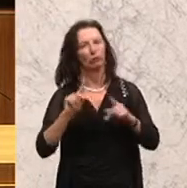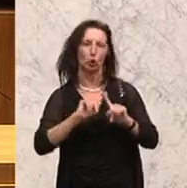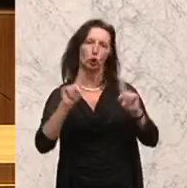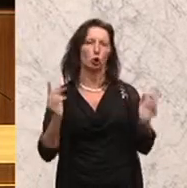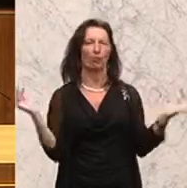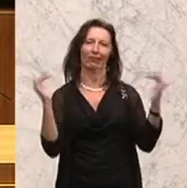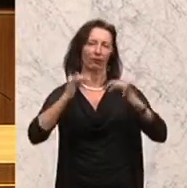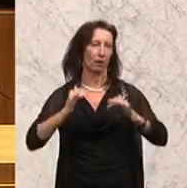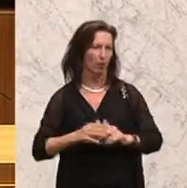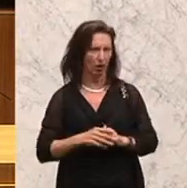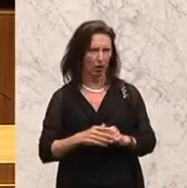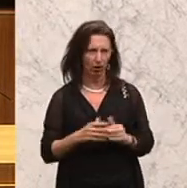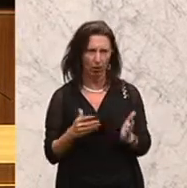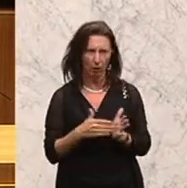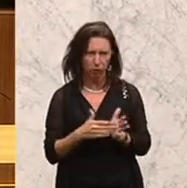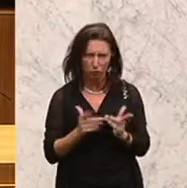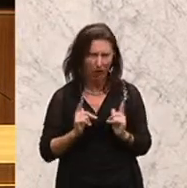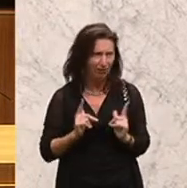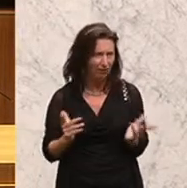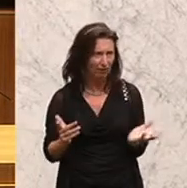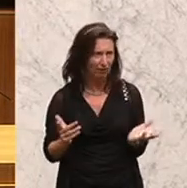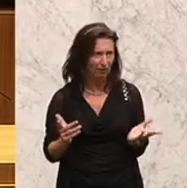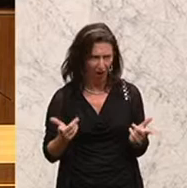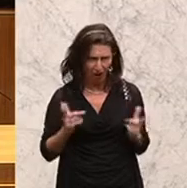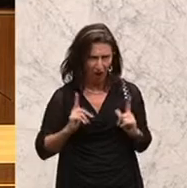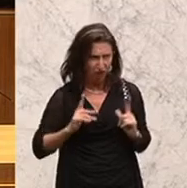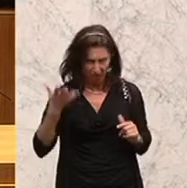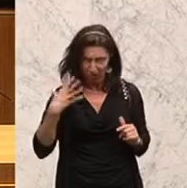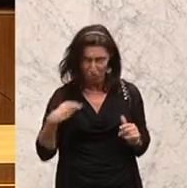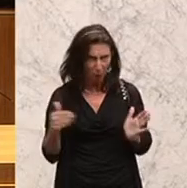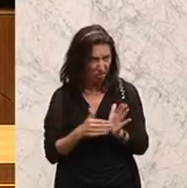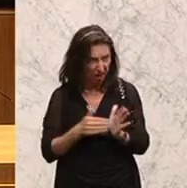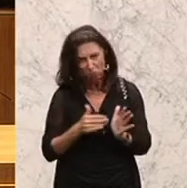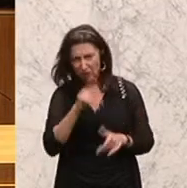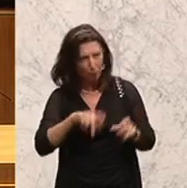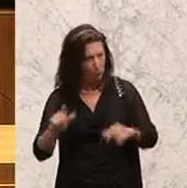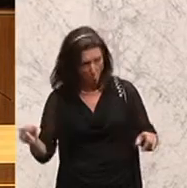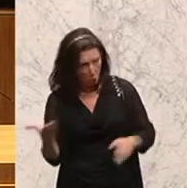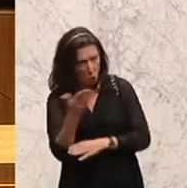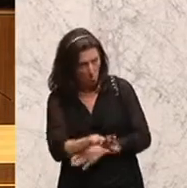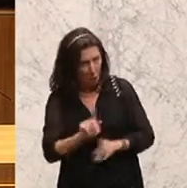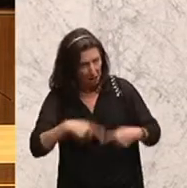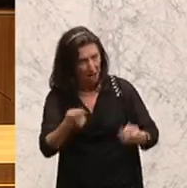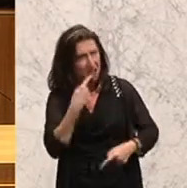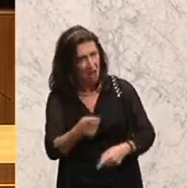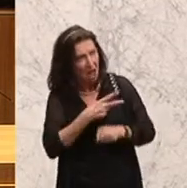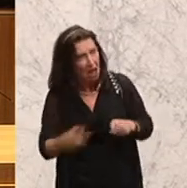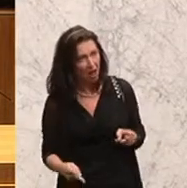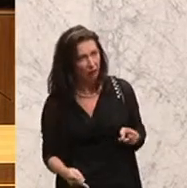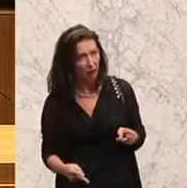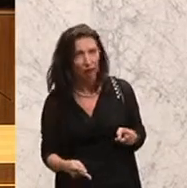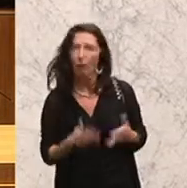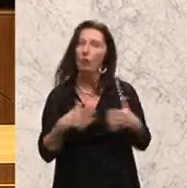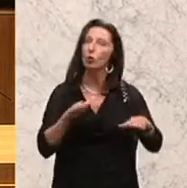wartet man? Auf ein paar tausend weitere Tote ist die Zeit dann reif? Also was braucht man? Wenn die Briten